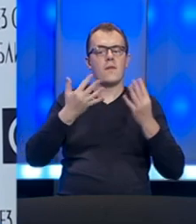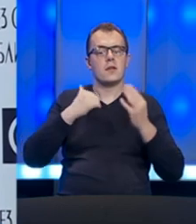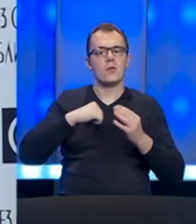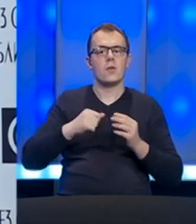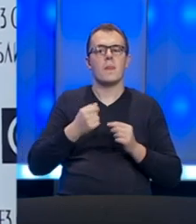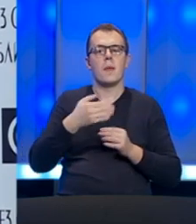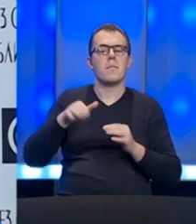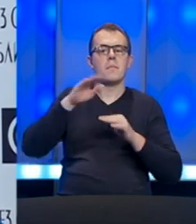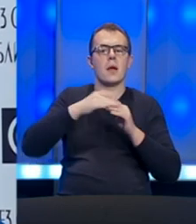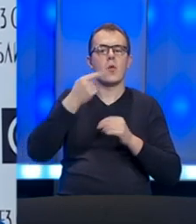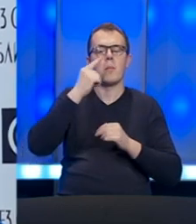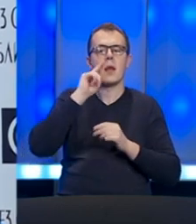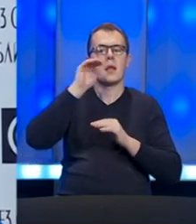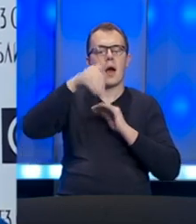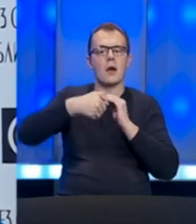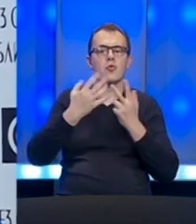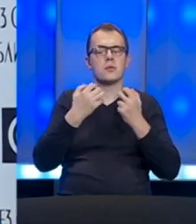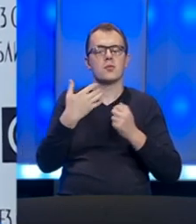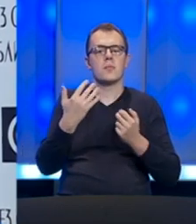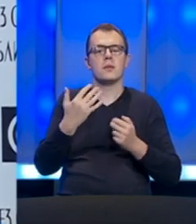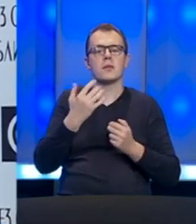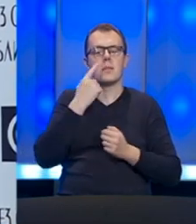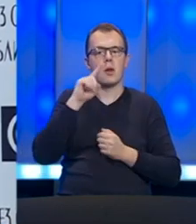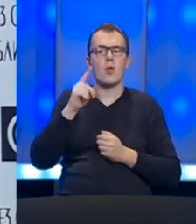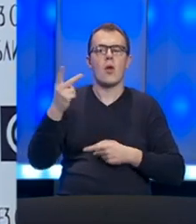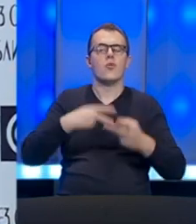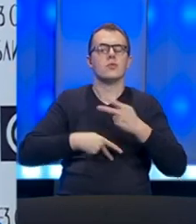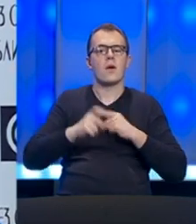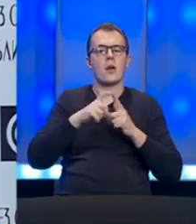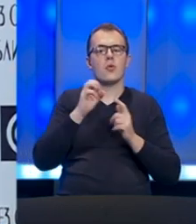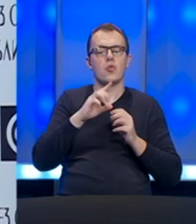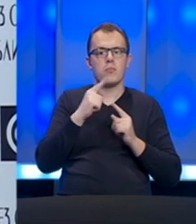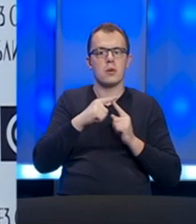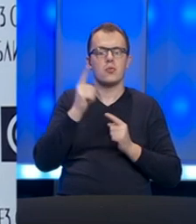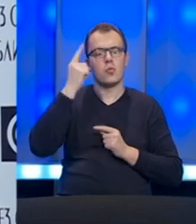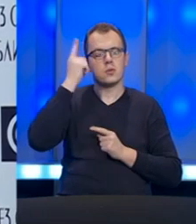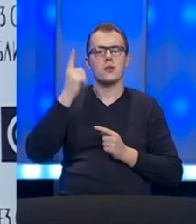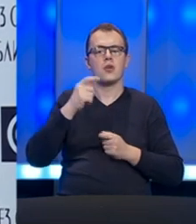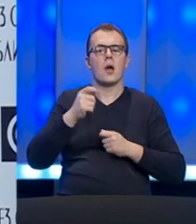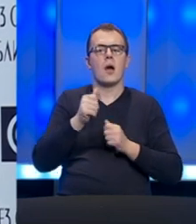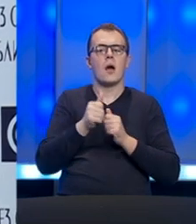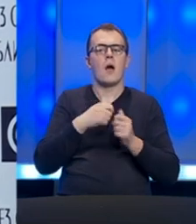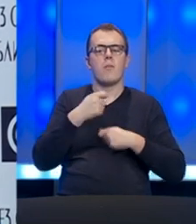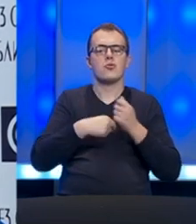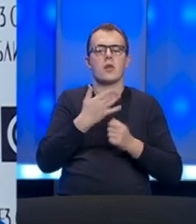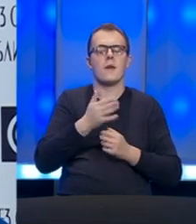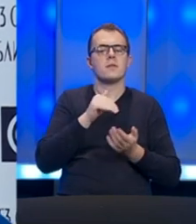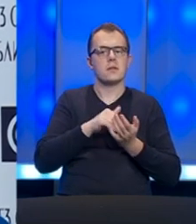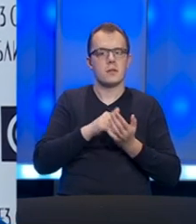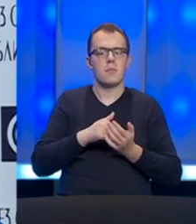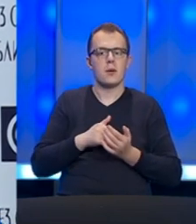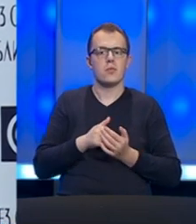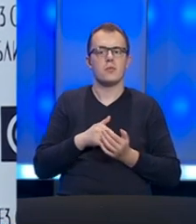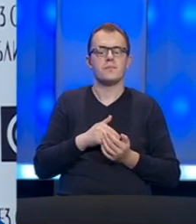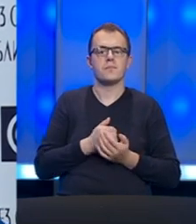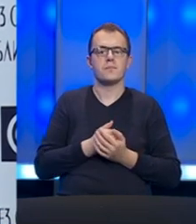preko milijardu i 850 milijona je ostvarene dobiti neto. To znači da poslodavci trebaju biti solidarni, da trebaju u ovom trenutku nekačiti se